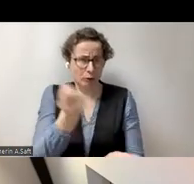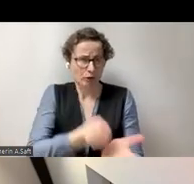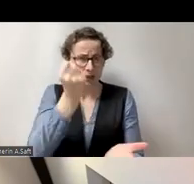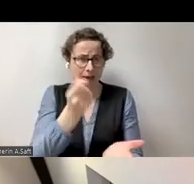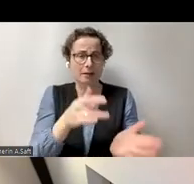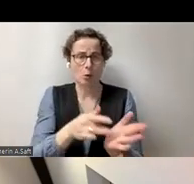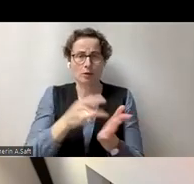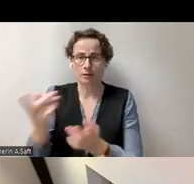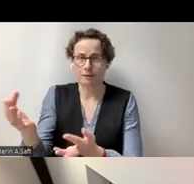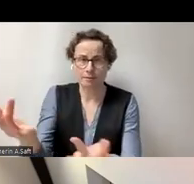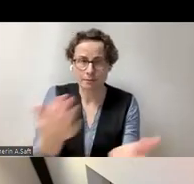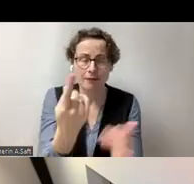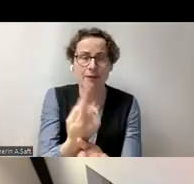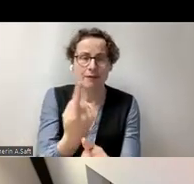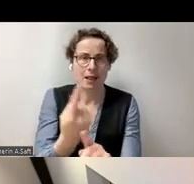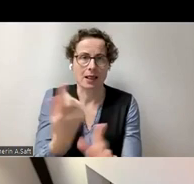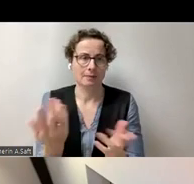Nächstes, holen wir bitte.